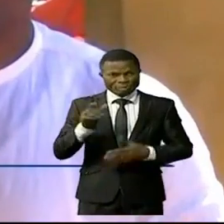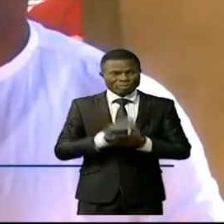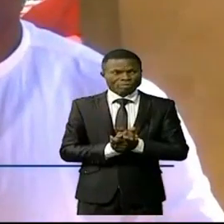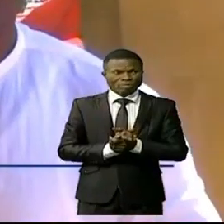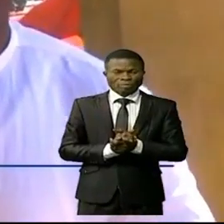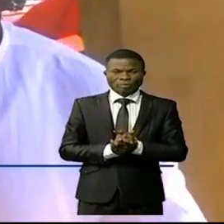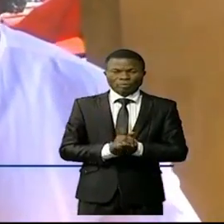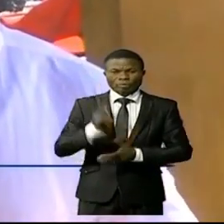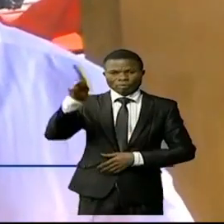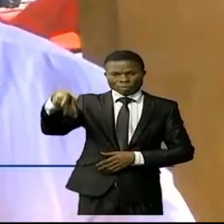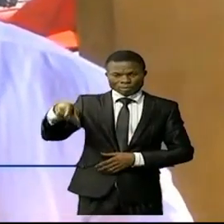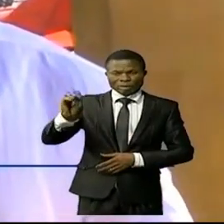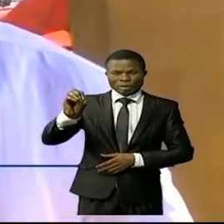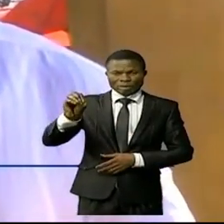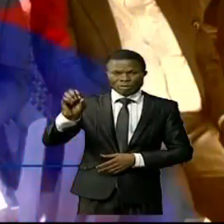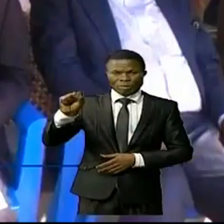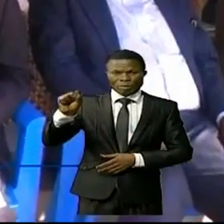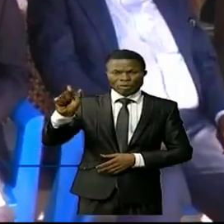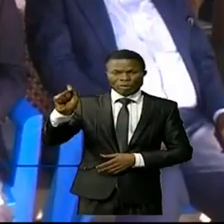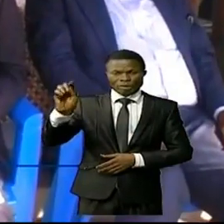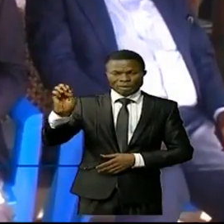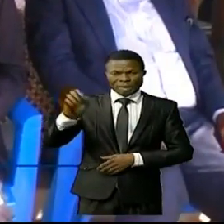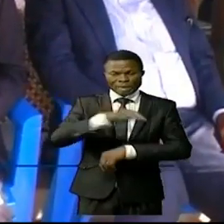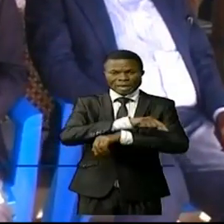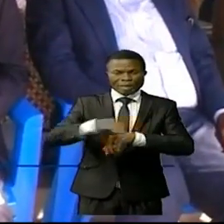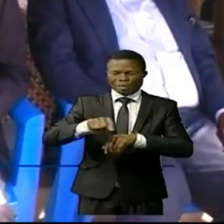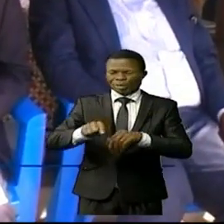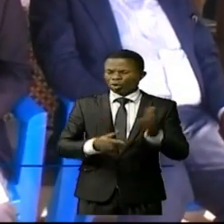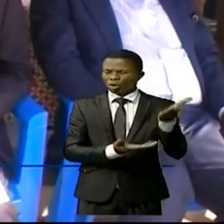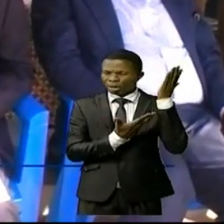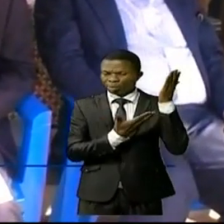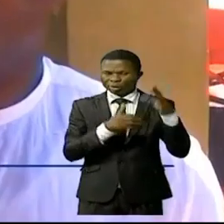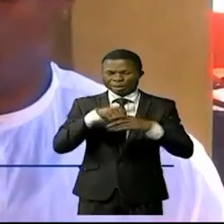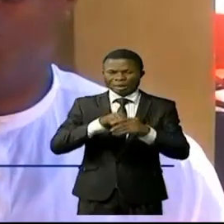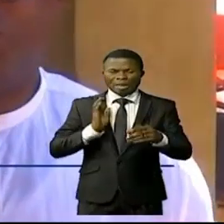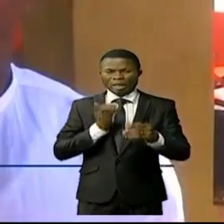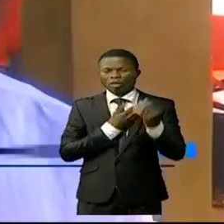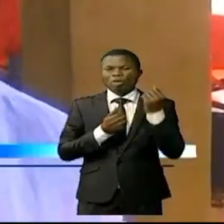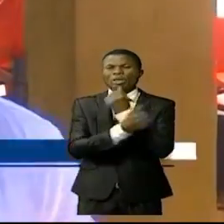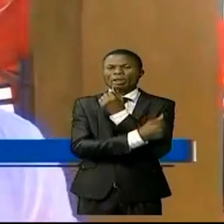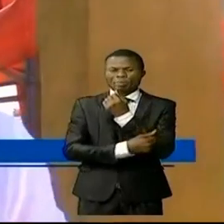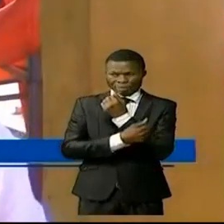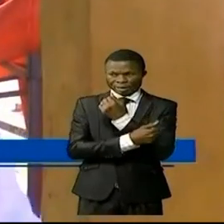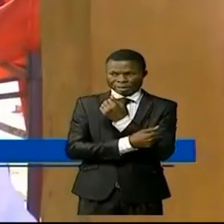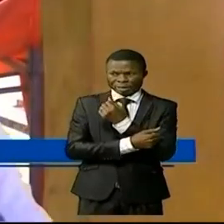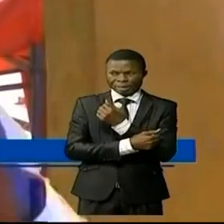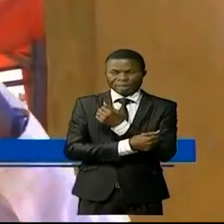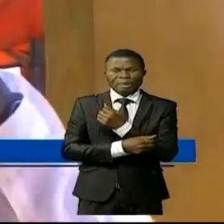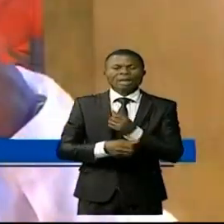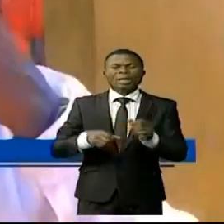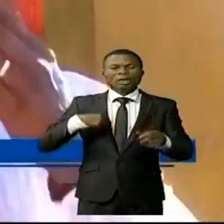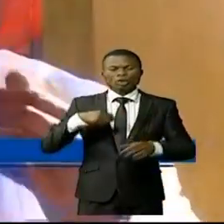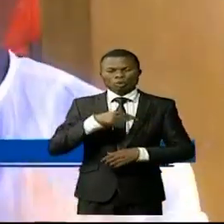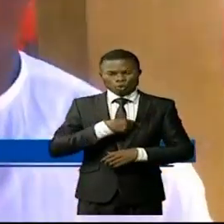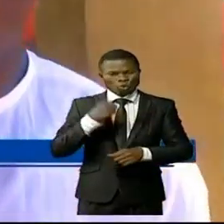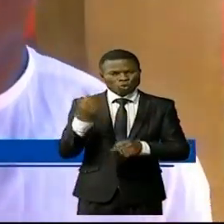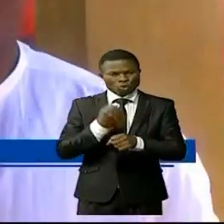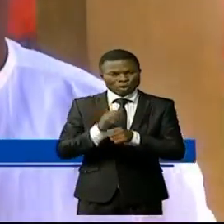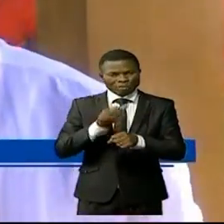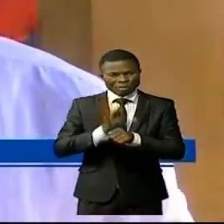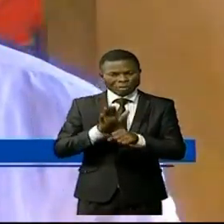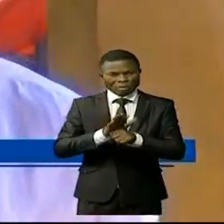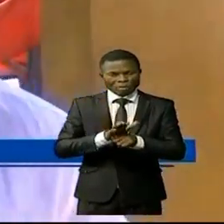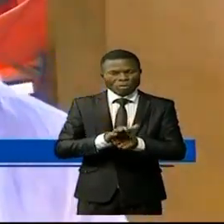poste, c'est une institution majeure à notre pays. Aujourd'hui, nous avons fait un travail déjà depuis